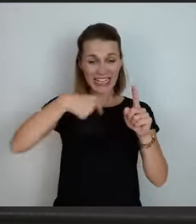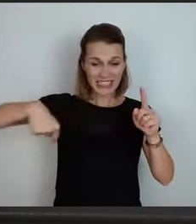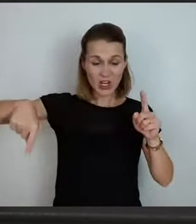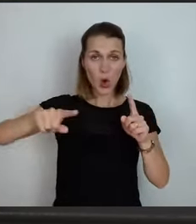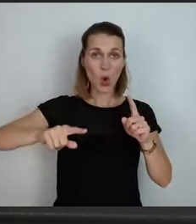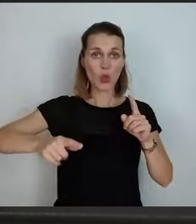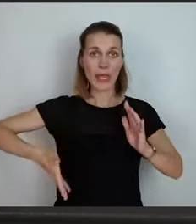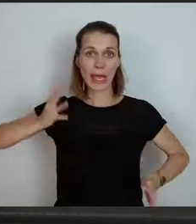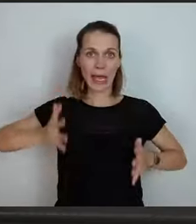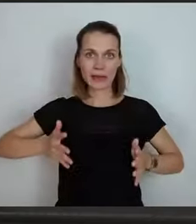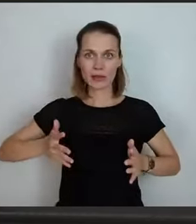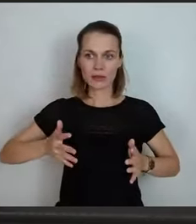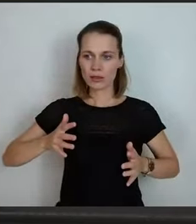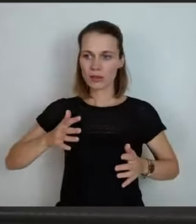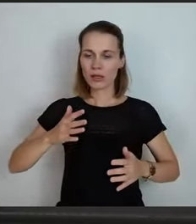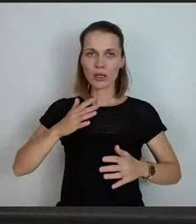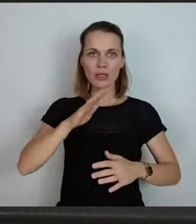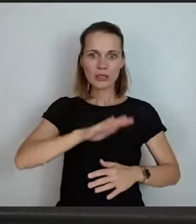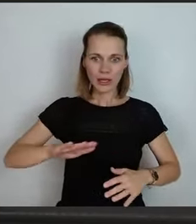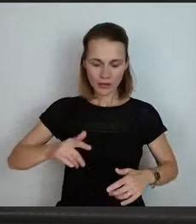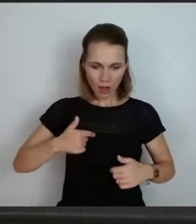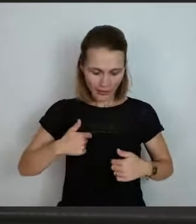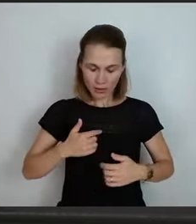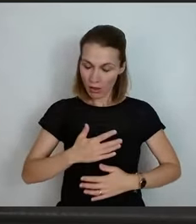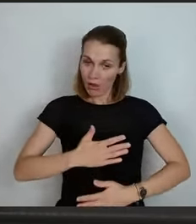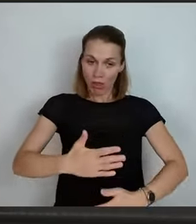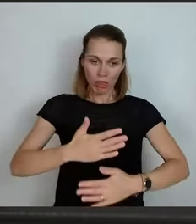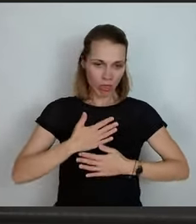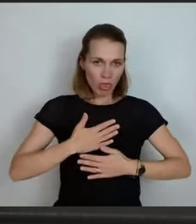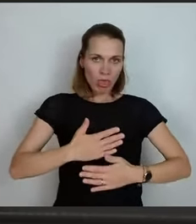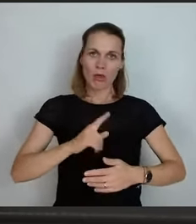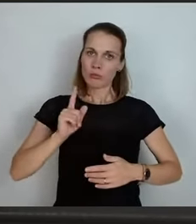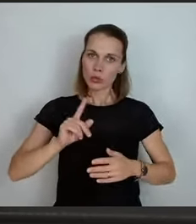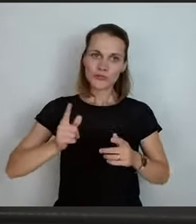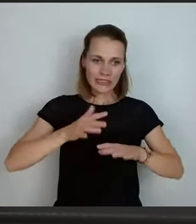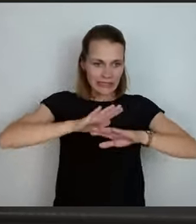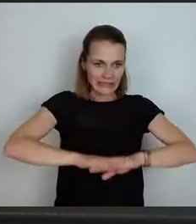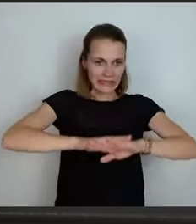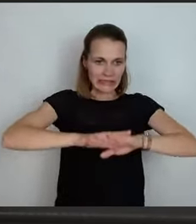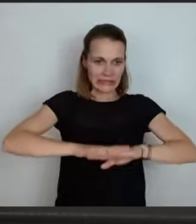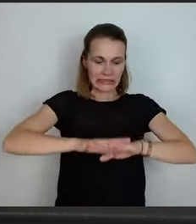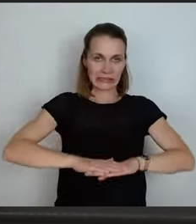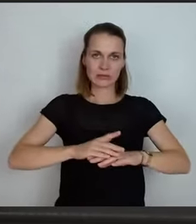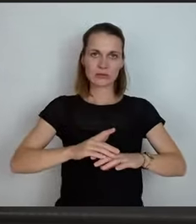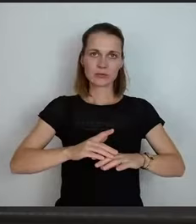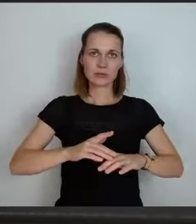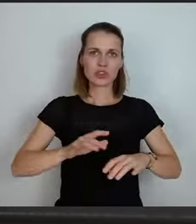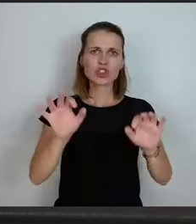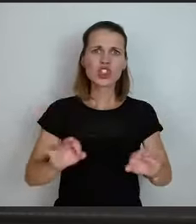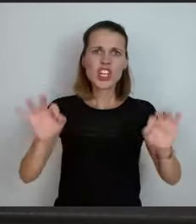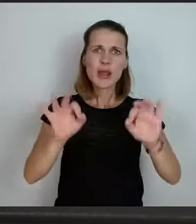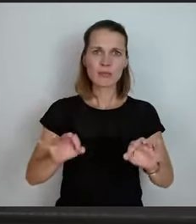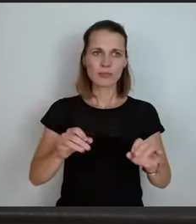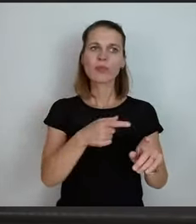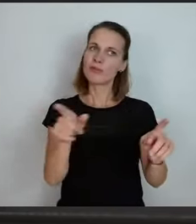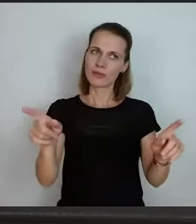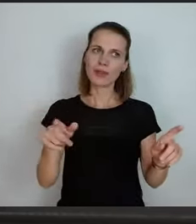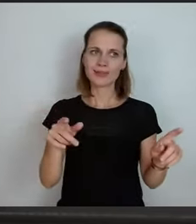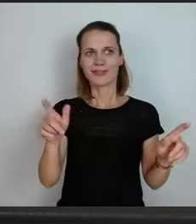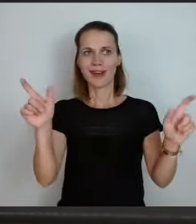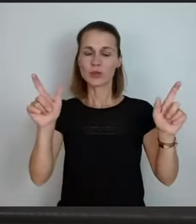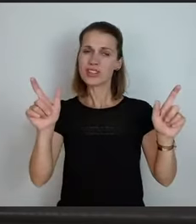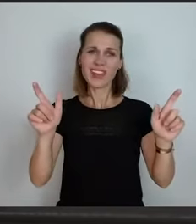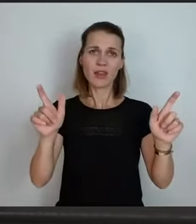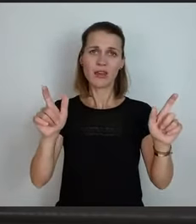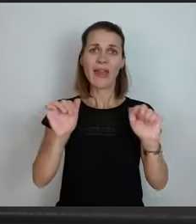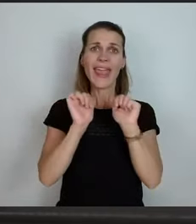musste. Das klingt zwar lustig, aber schlimm. Das ist eine ganz schlimme Sache, das ist ein Hilferuf und dieser Hilferuf sollte eigentlich